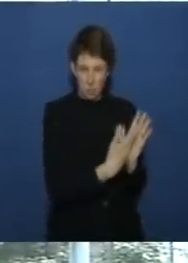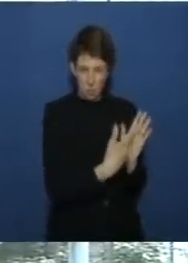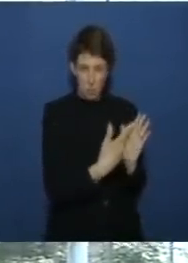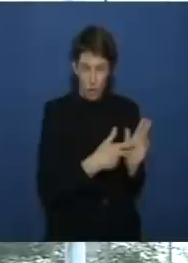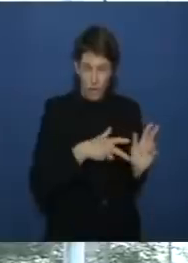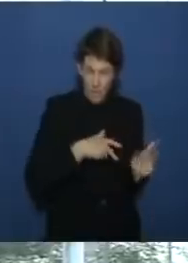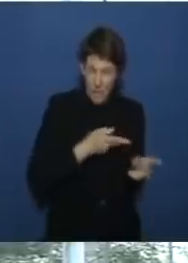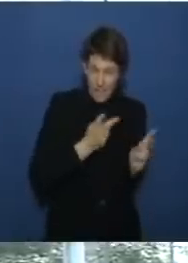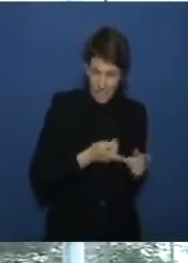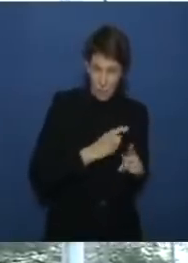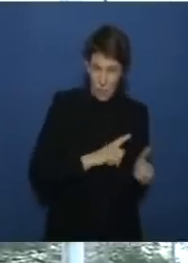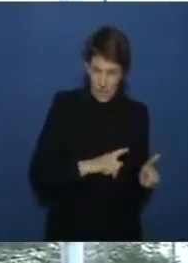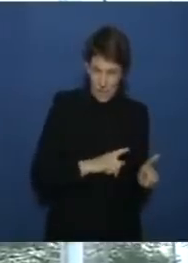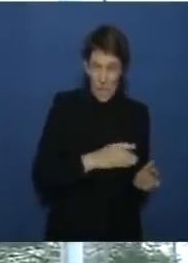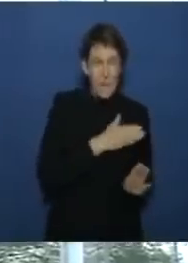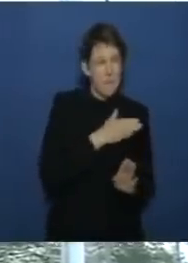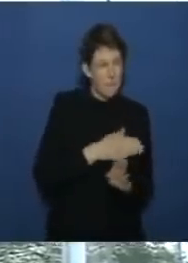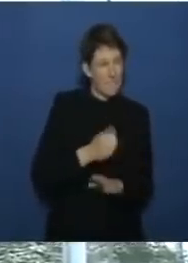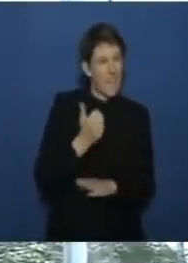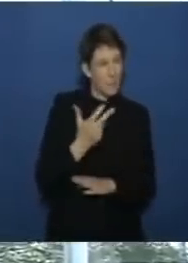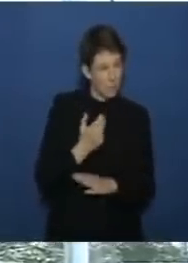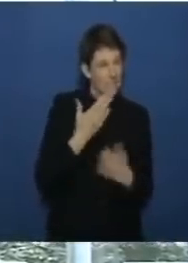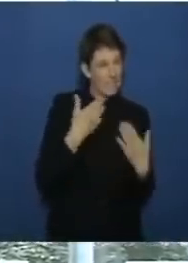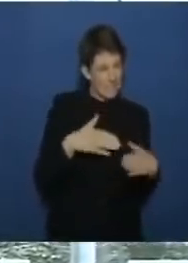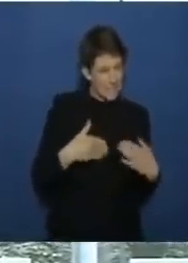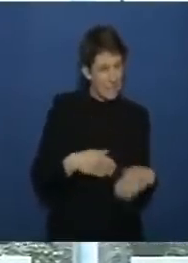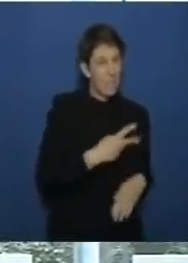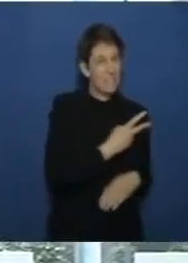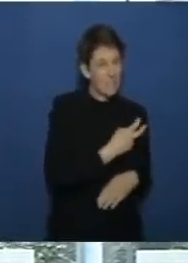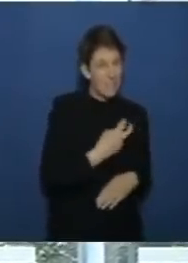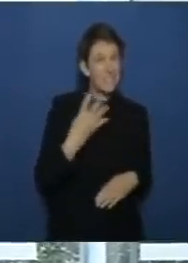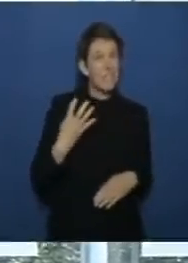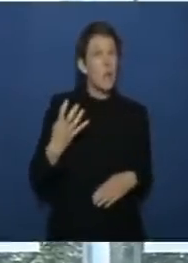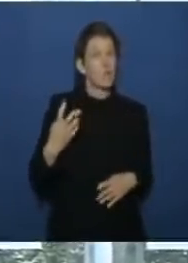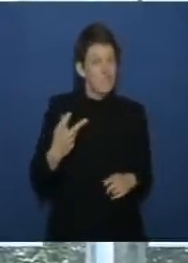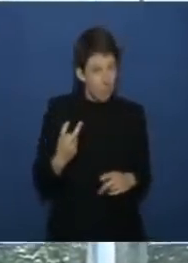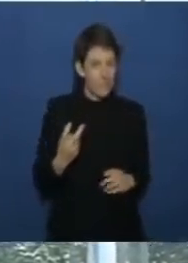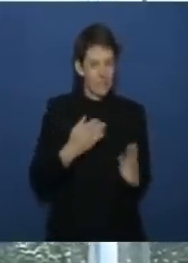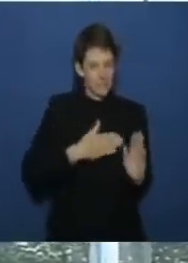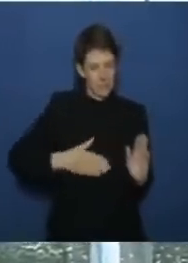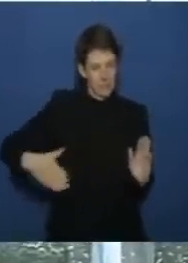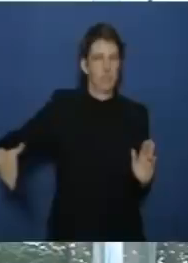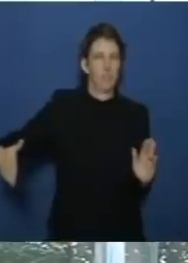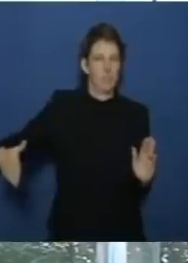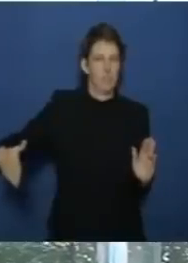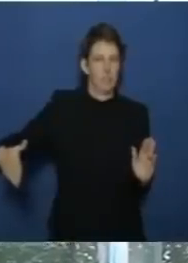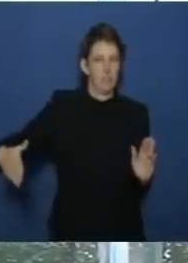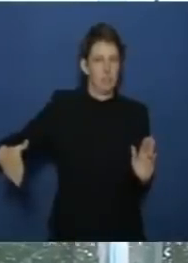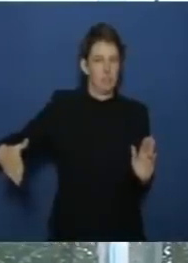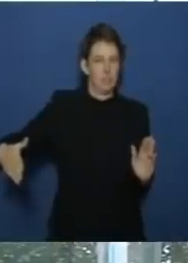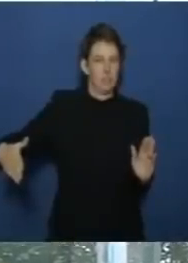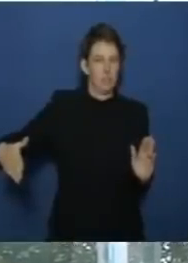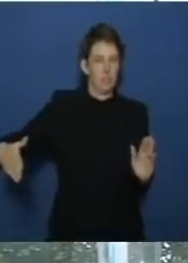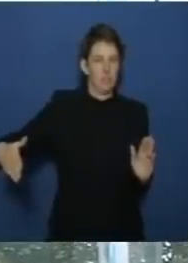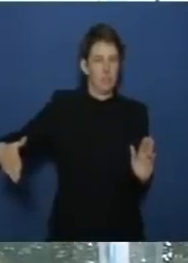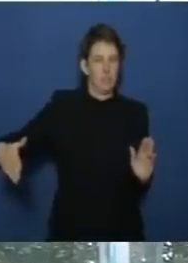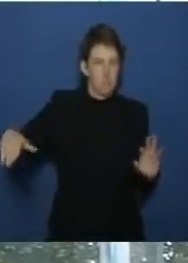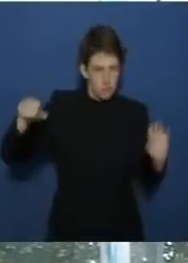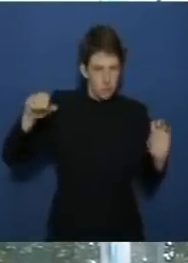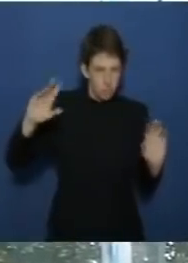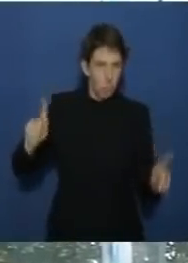sind bis zum 31 detember 2024 ja